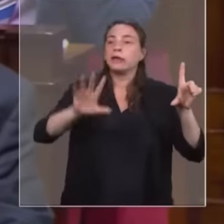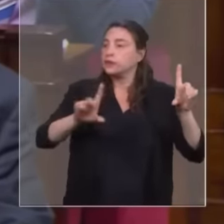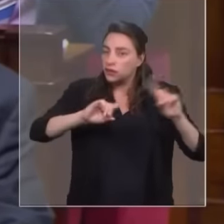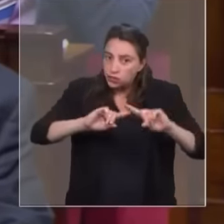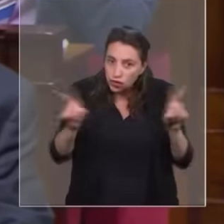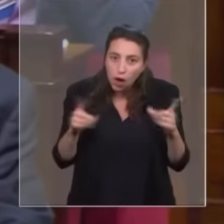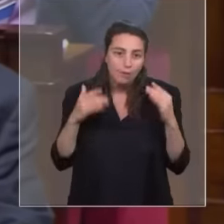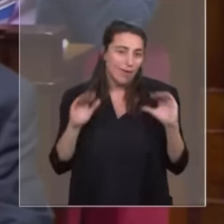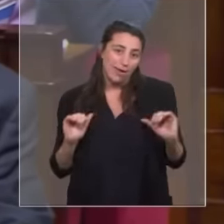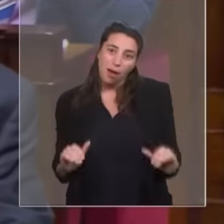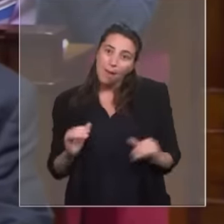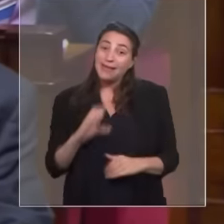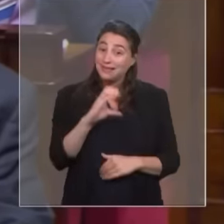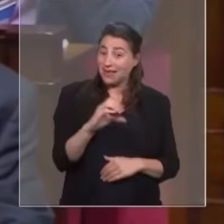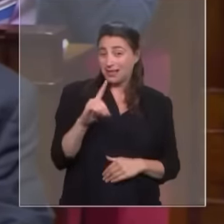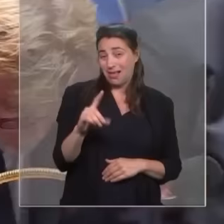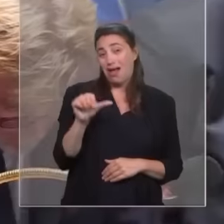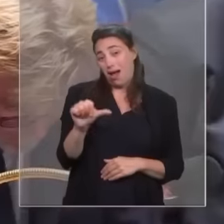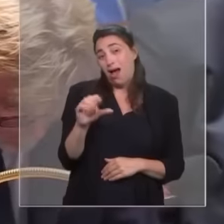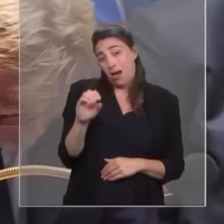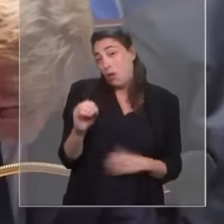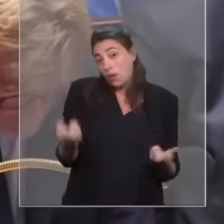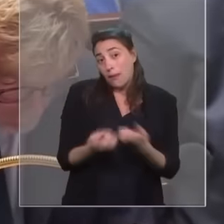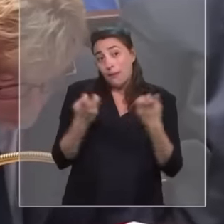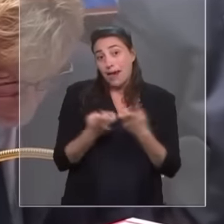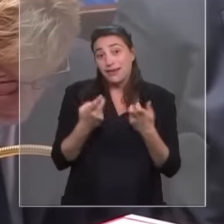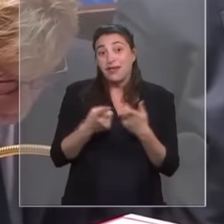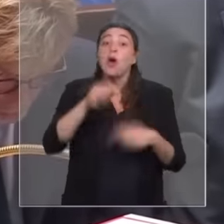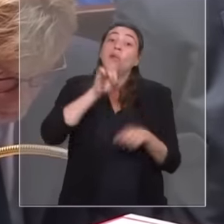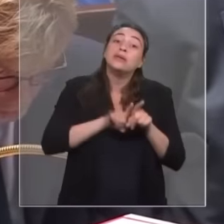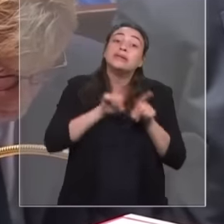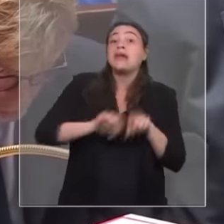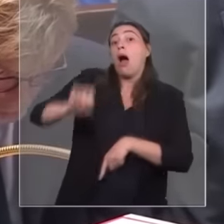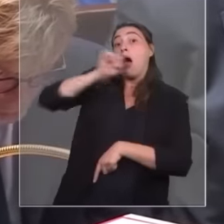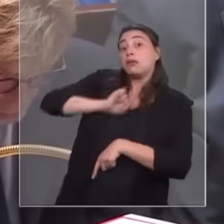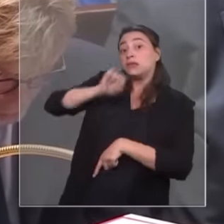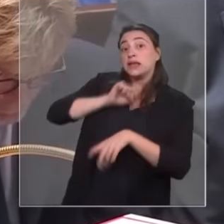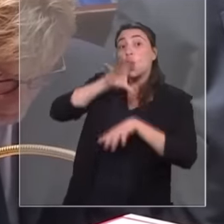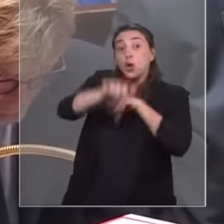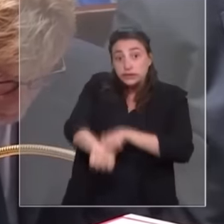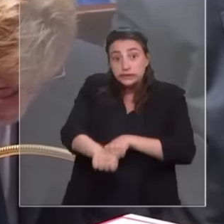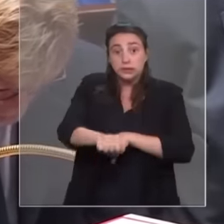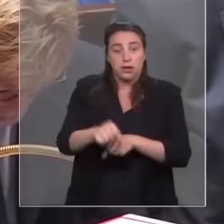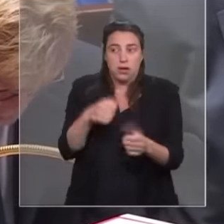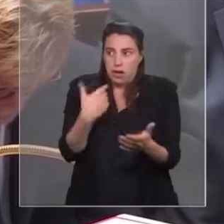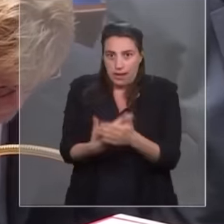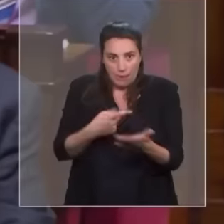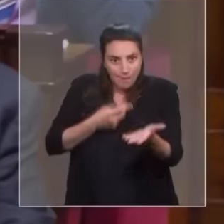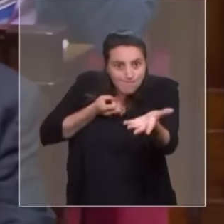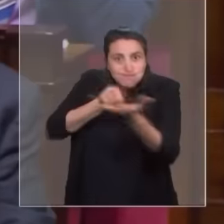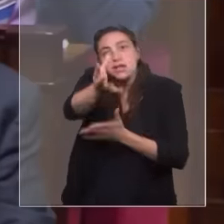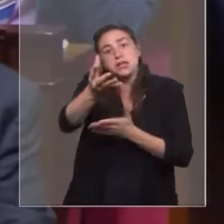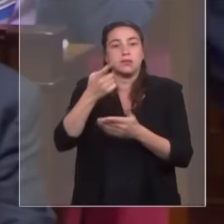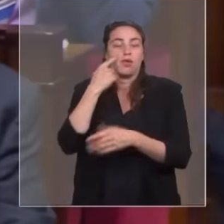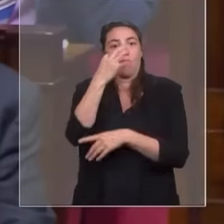bien que la partie CDAO, par exemple, les anciennes colonies françaises ont un message à donner à la France. Et ce message,